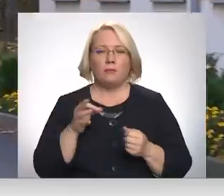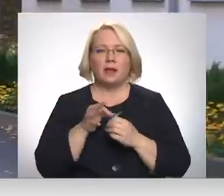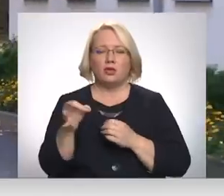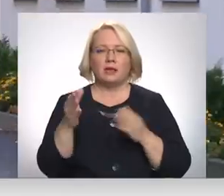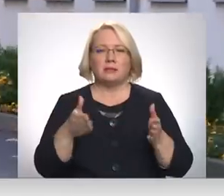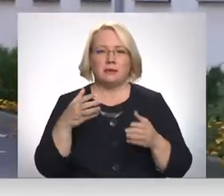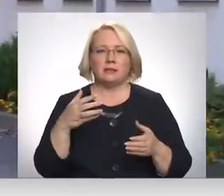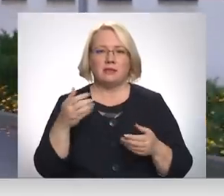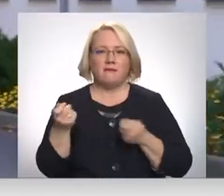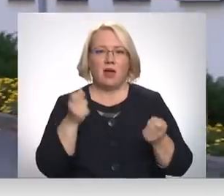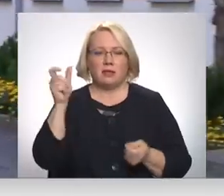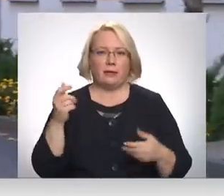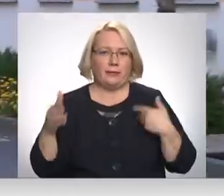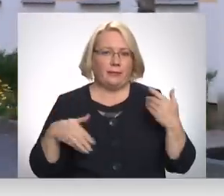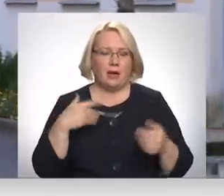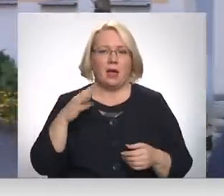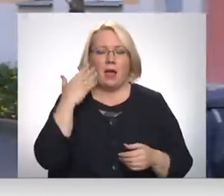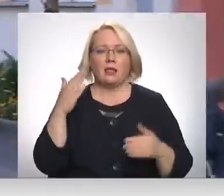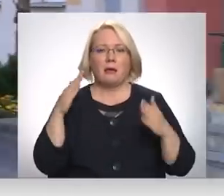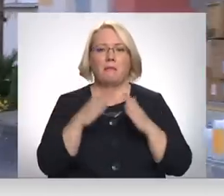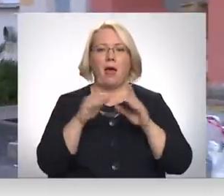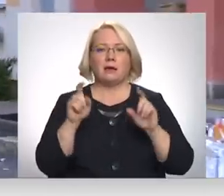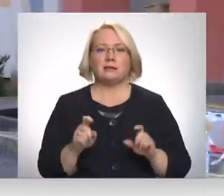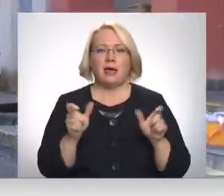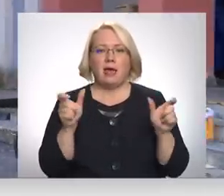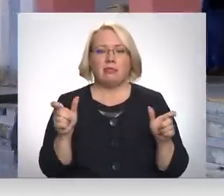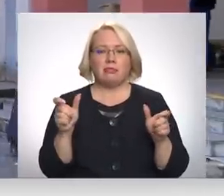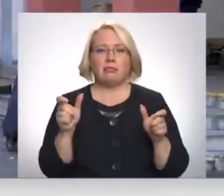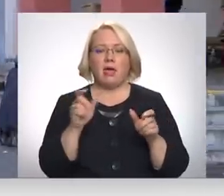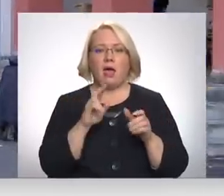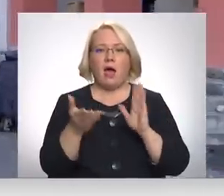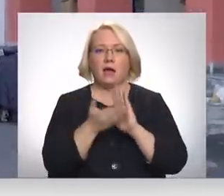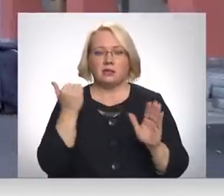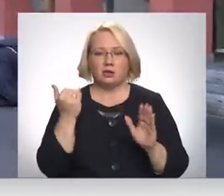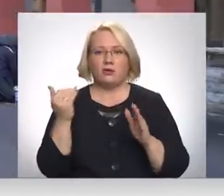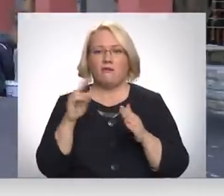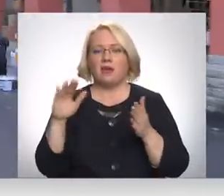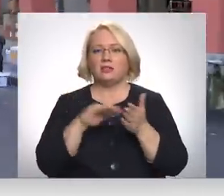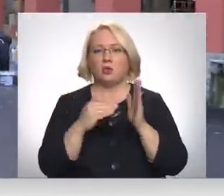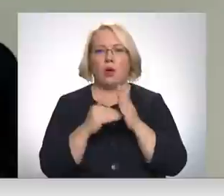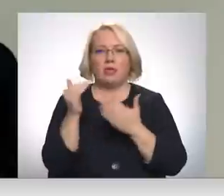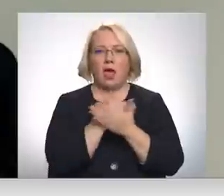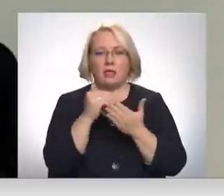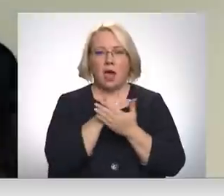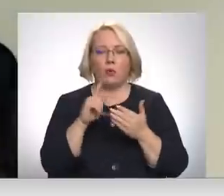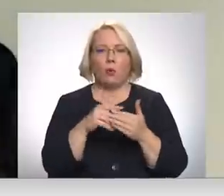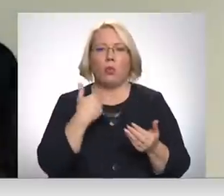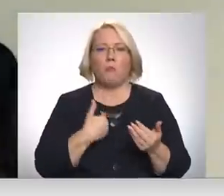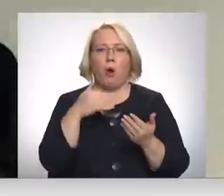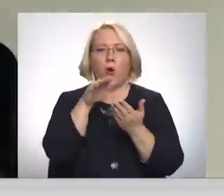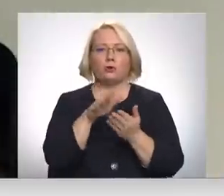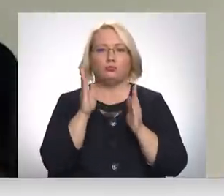bažīgs, vai drīzumā pēc maisājās atcēlšanas situācija neatkārtosies? Un vai morgs nebūs pārpildīts? Ja mēs runājam